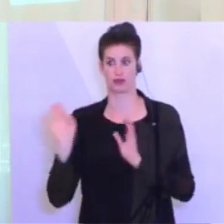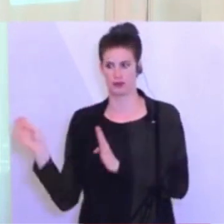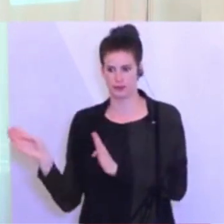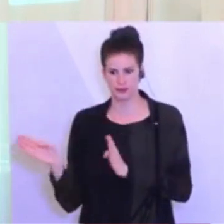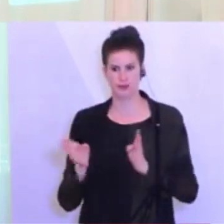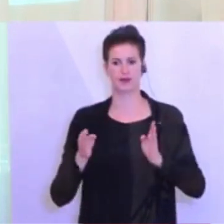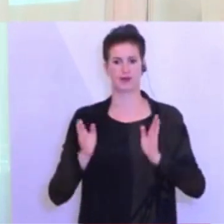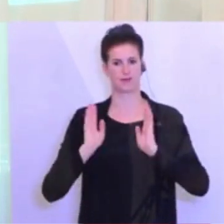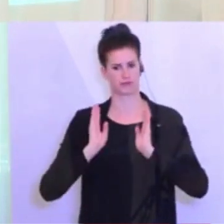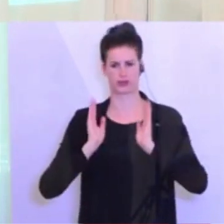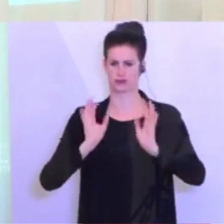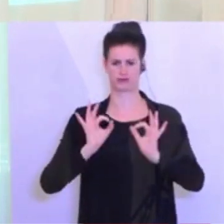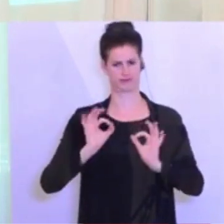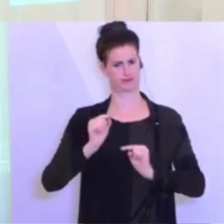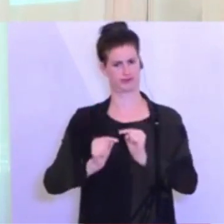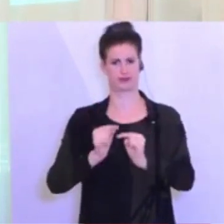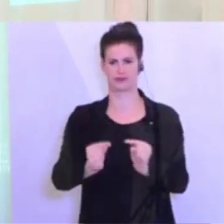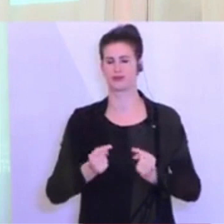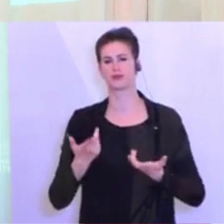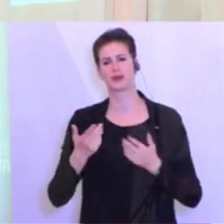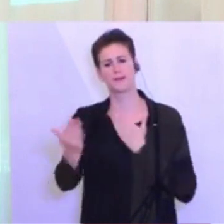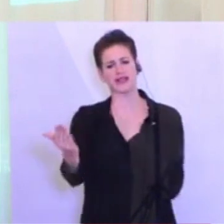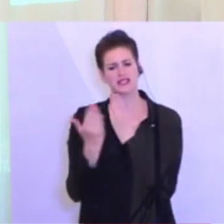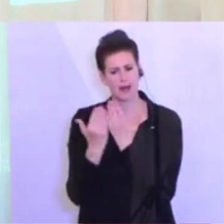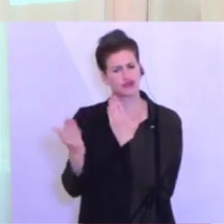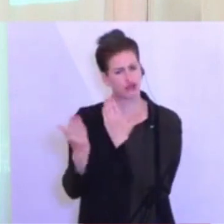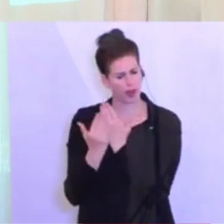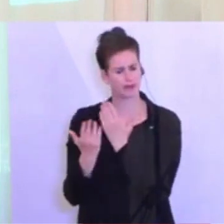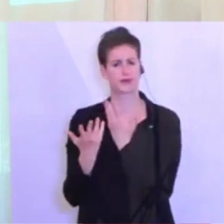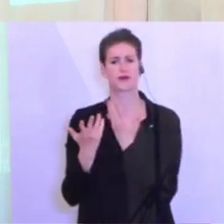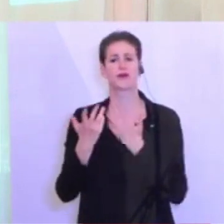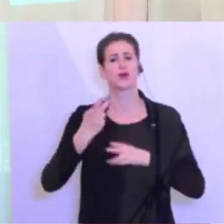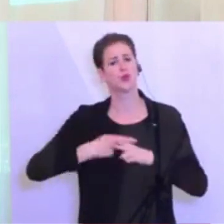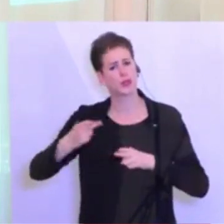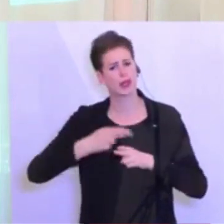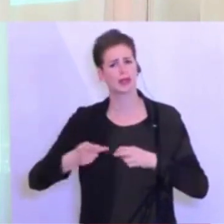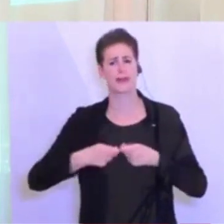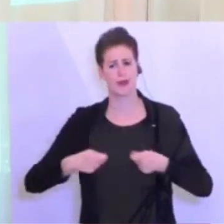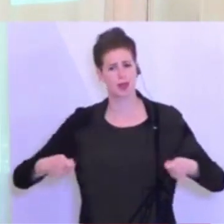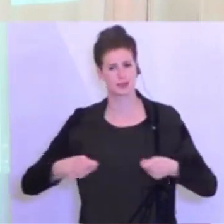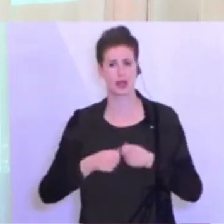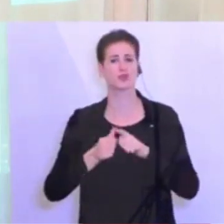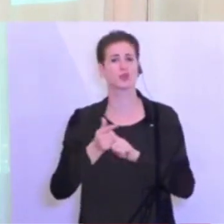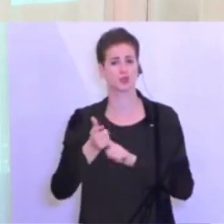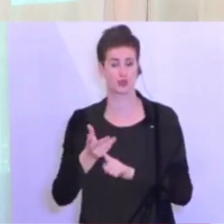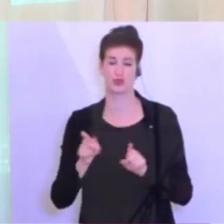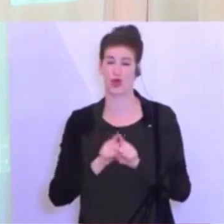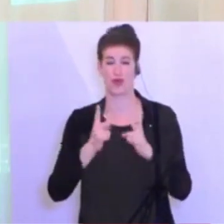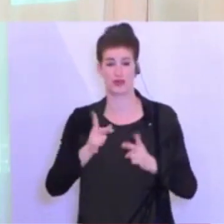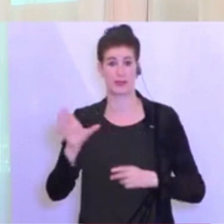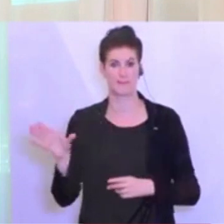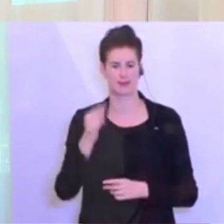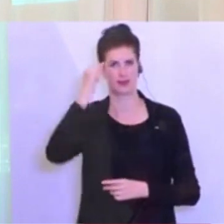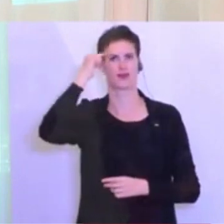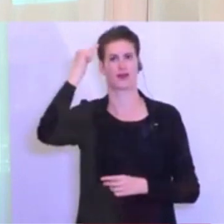Mindestabstand, Hygienemaßnahmen und Einhaltung der bestehenden Vorgaben und mitdenken dort, wo wir in